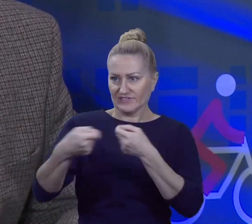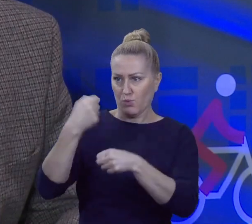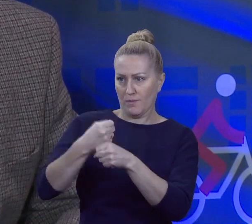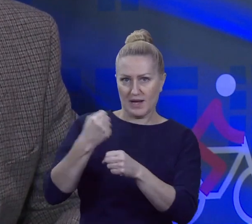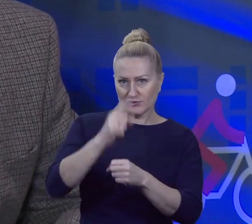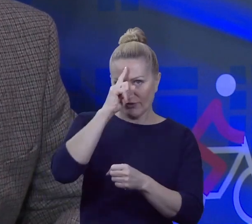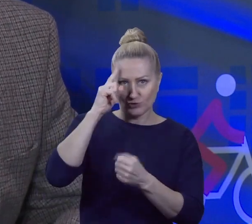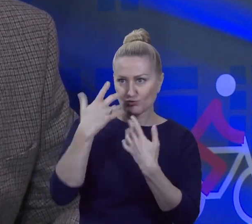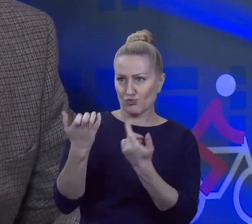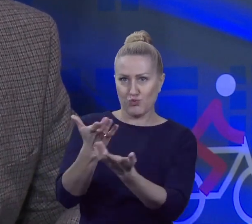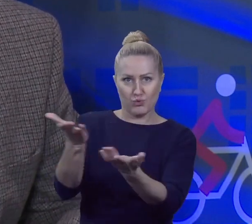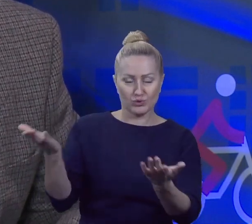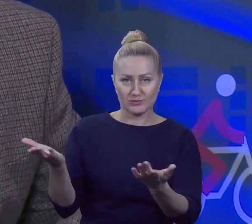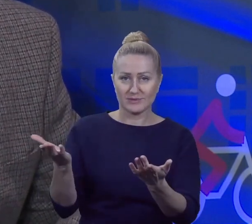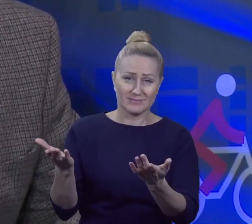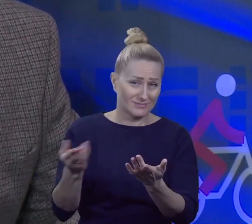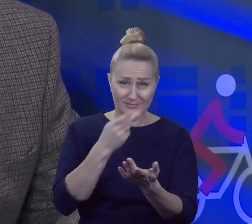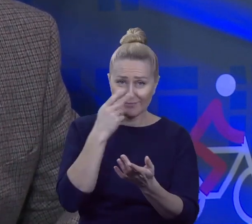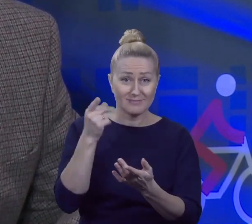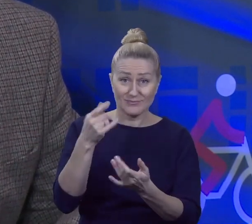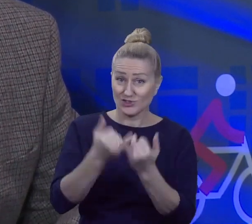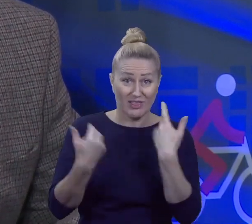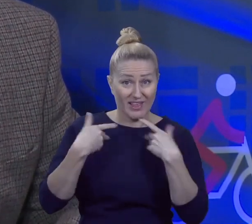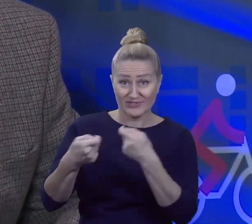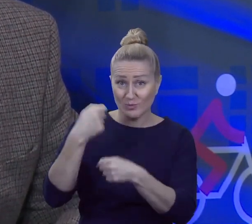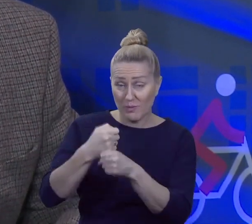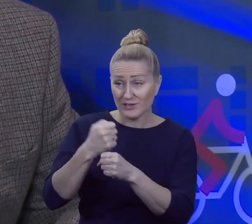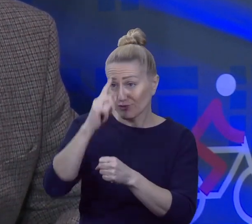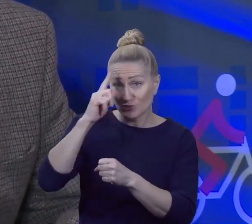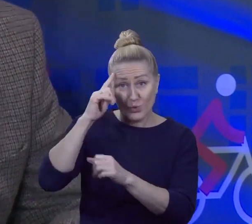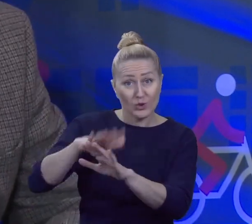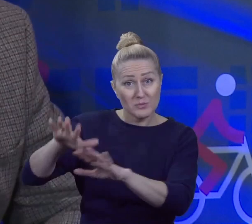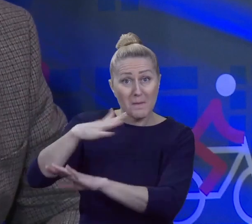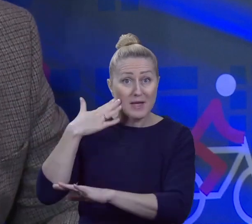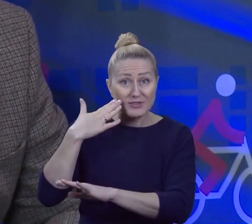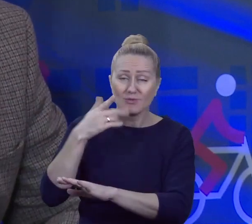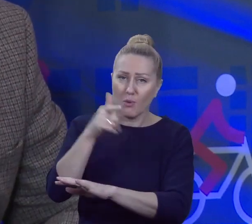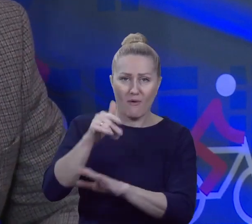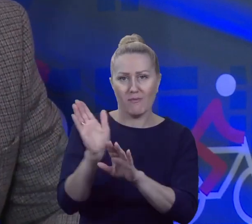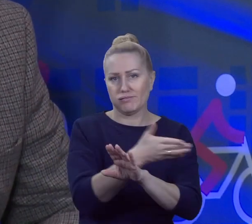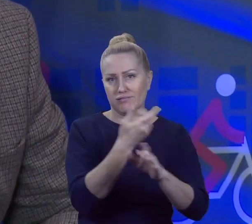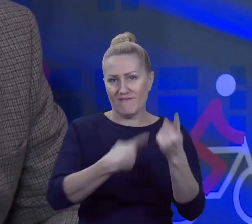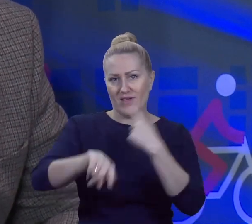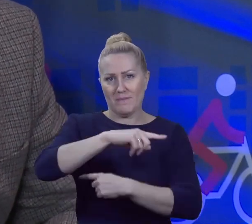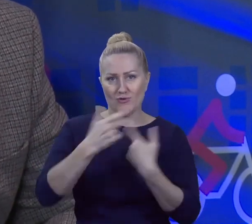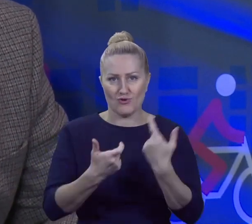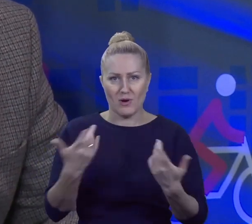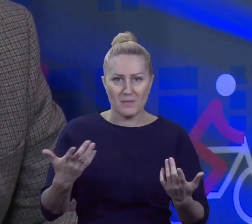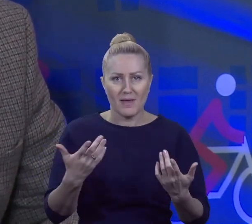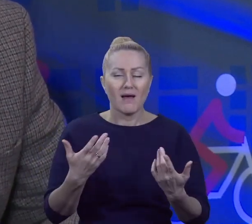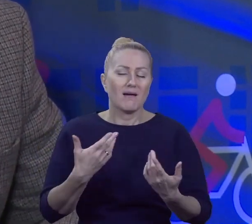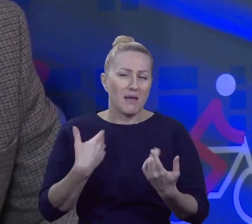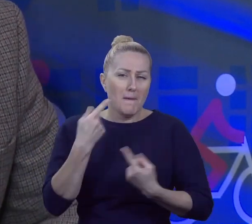mieszkańcami. To powinien być jak najszybciej wymieniony, jeżeli jest taka sytuacja. I myślę, że to się